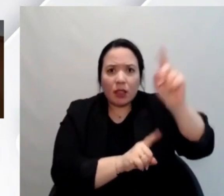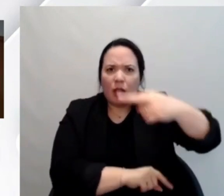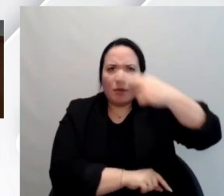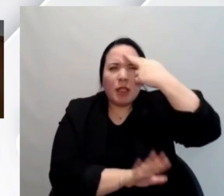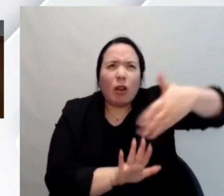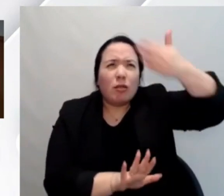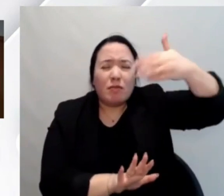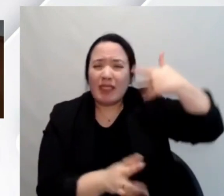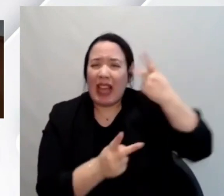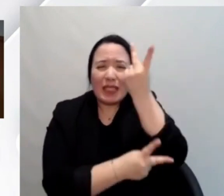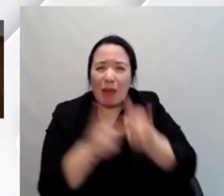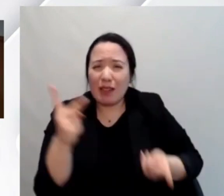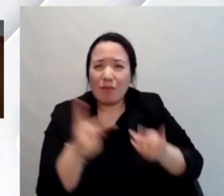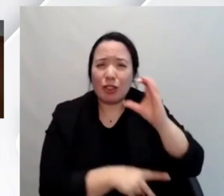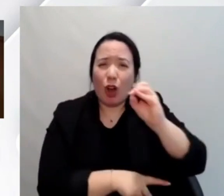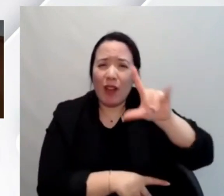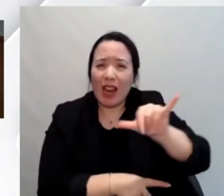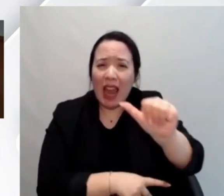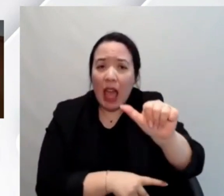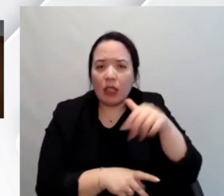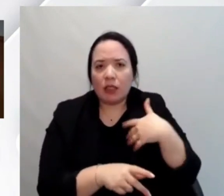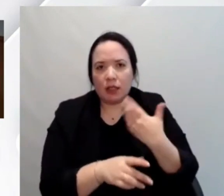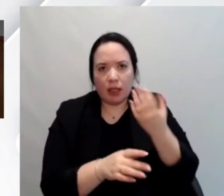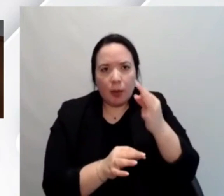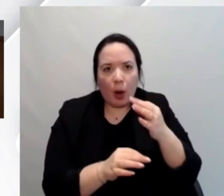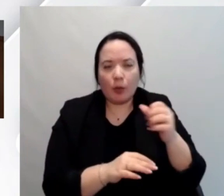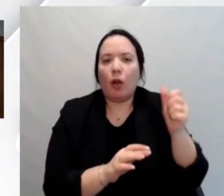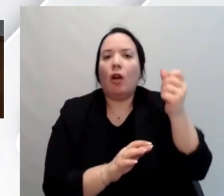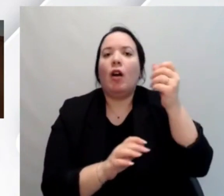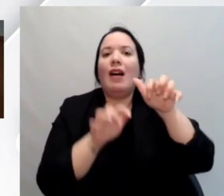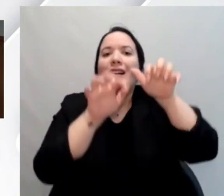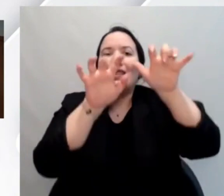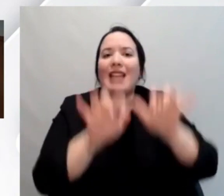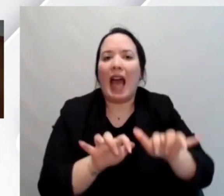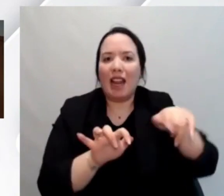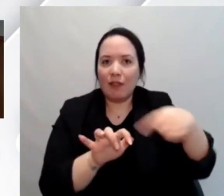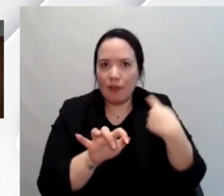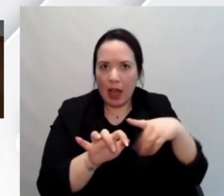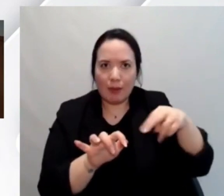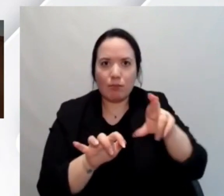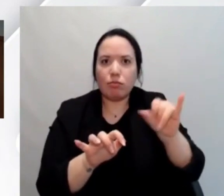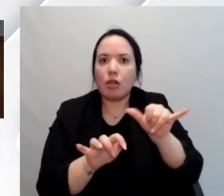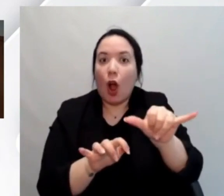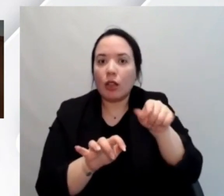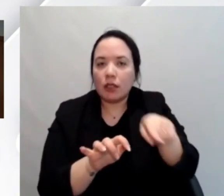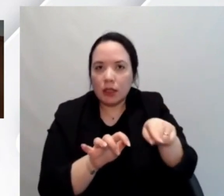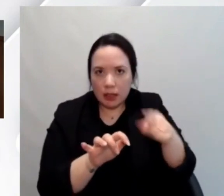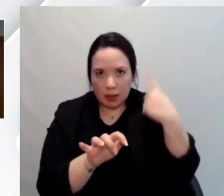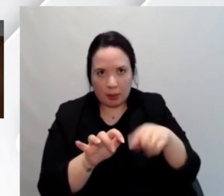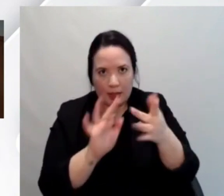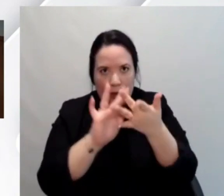tempo che si facevano cioè quella di creare dei server proxy attraverso i quali si filtravano le pagine web per